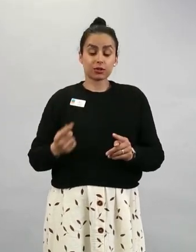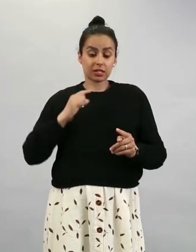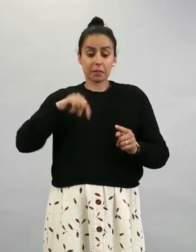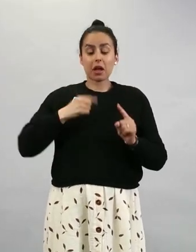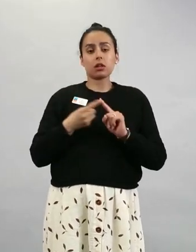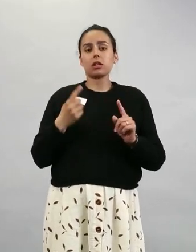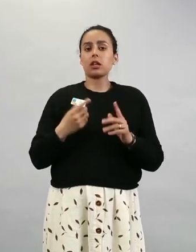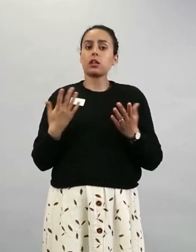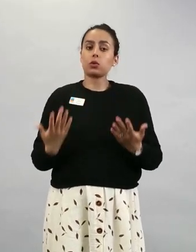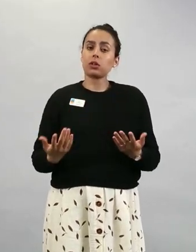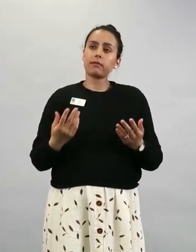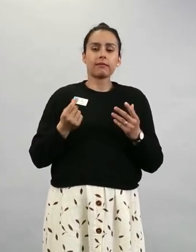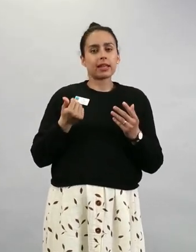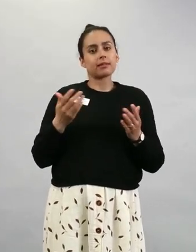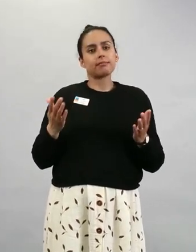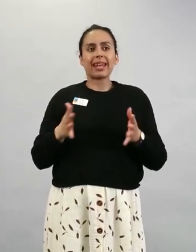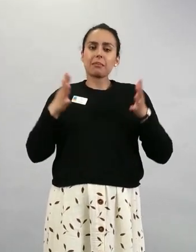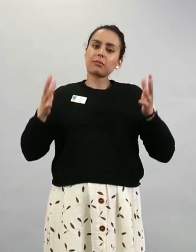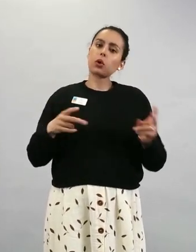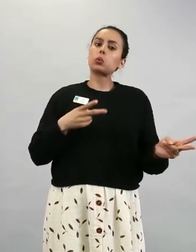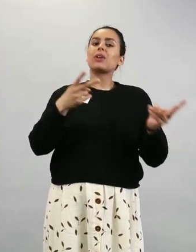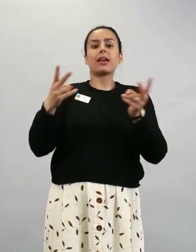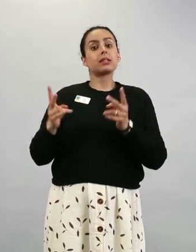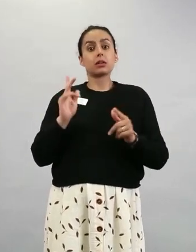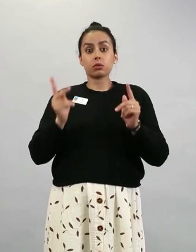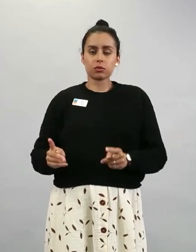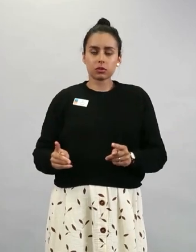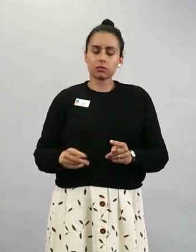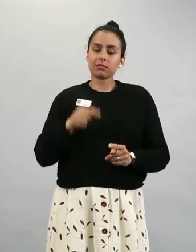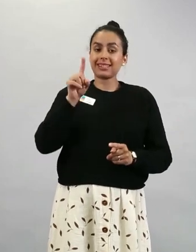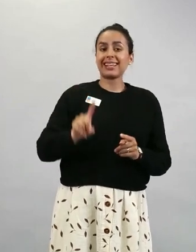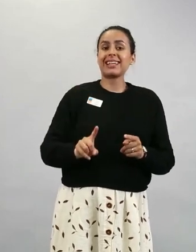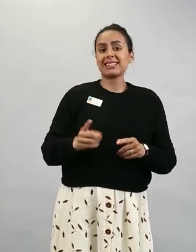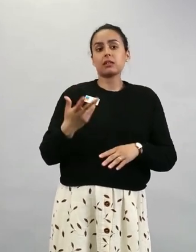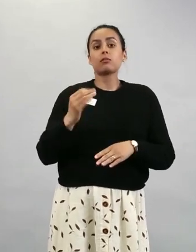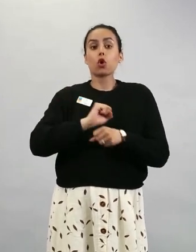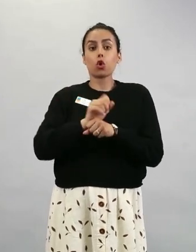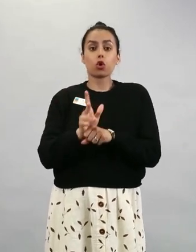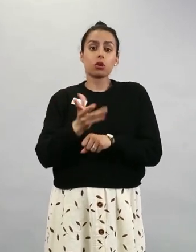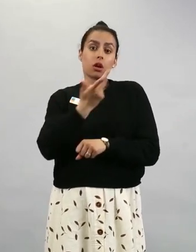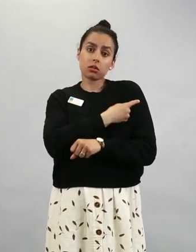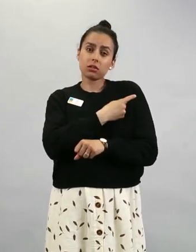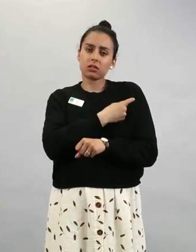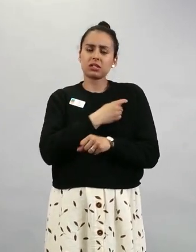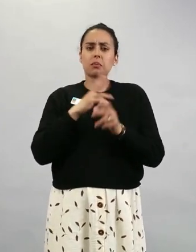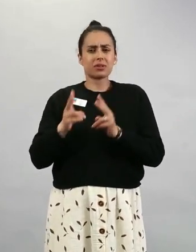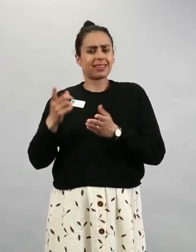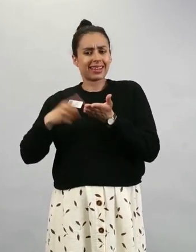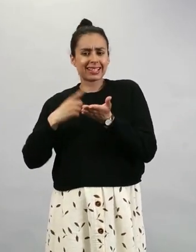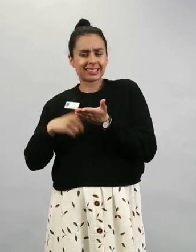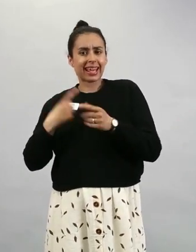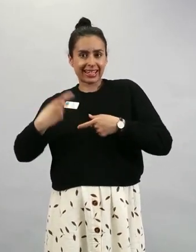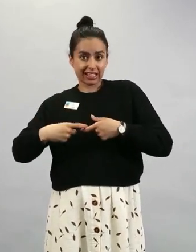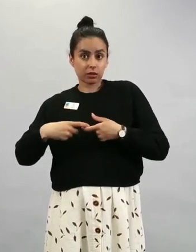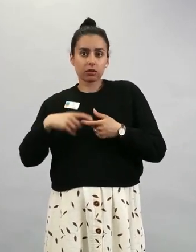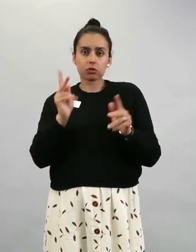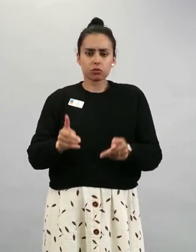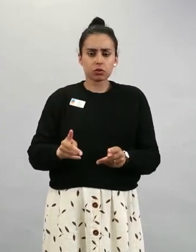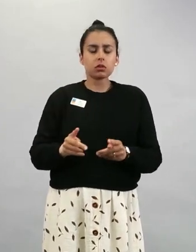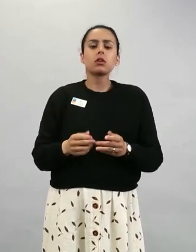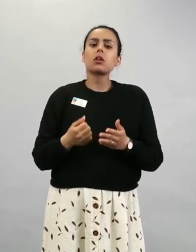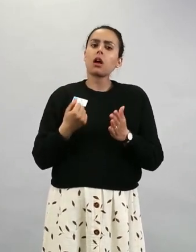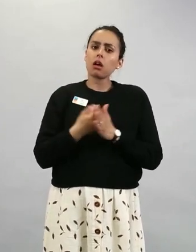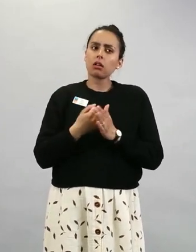osuudella. Eli ensin kysymys tästä koronarokotteesta ja testeistä. Eli kannattaako mennä testiin, jos on